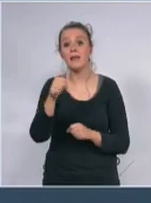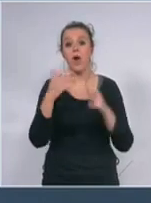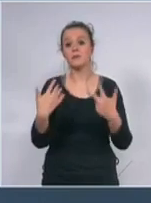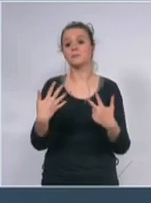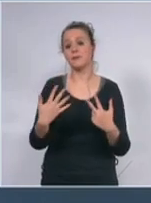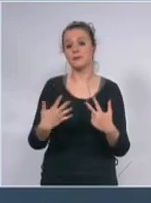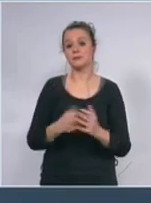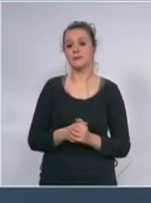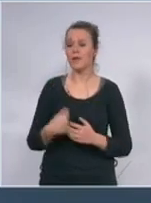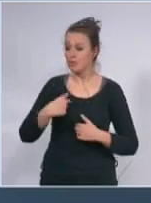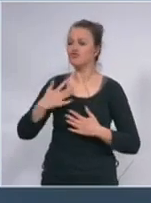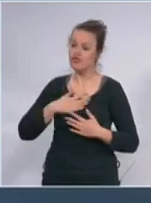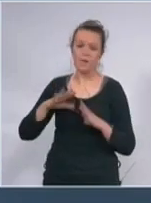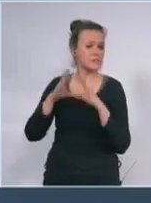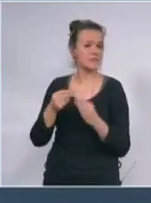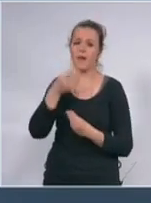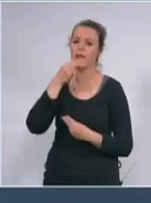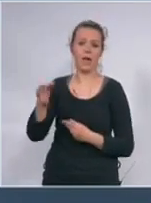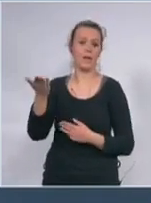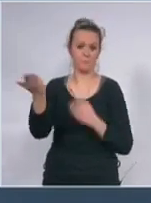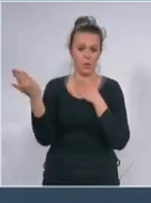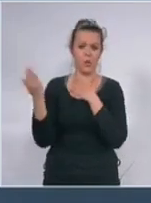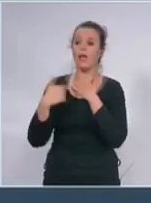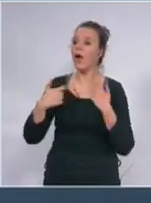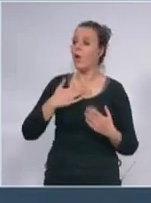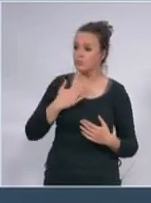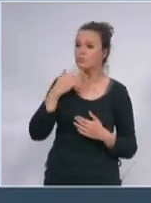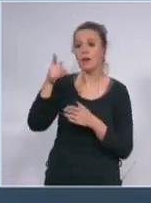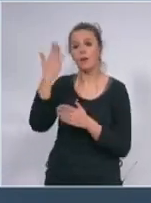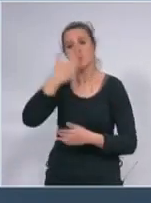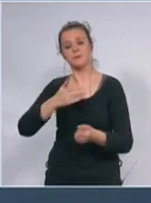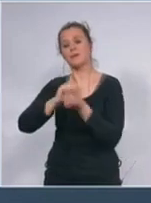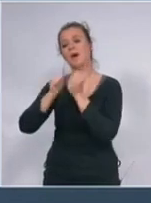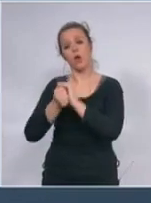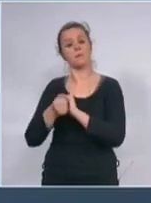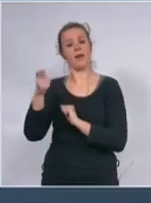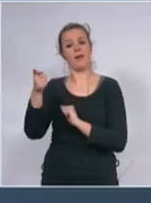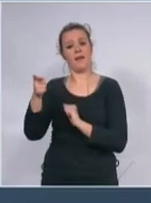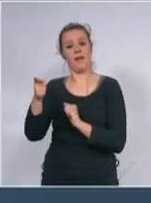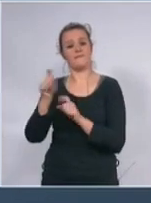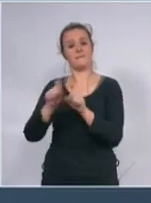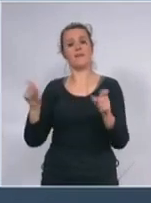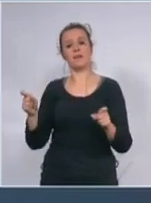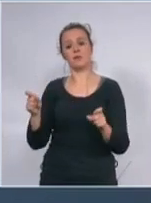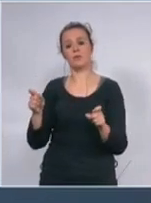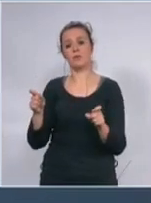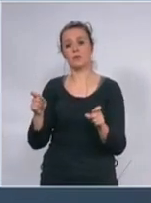želim im sve najbolje. Želim im da se odbrane od tog virusa jer ćemo mi znati